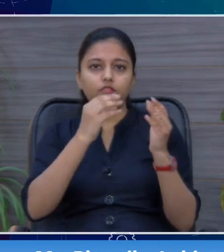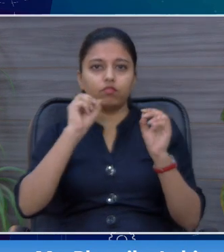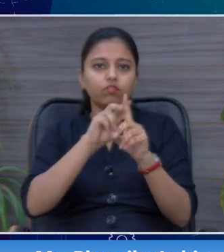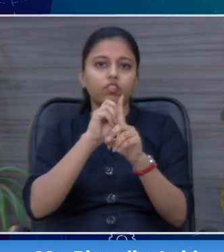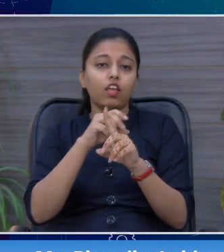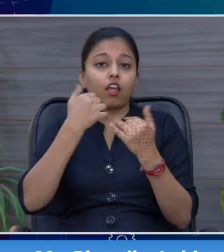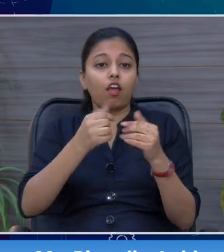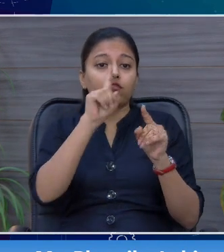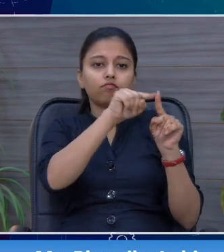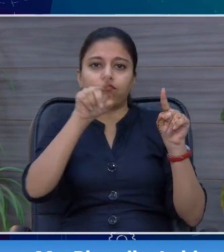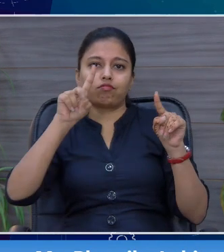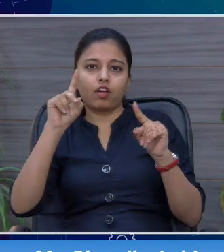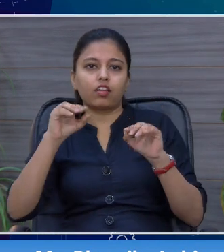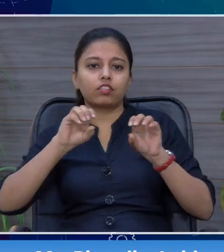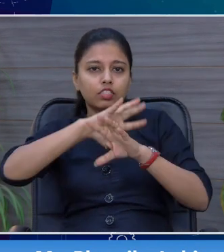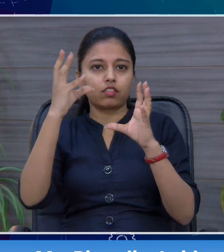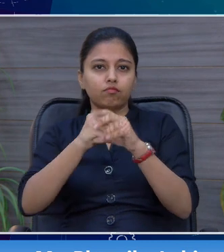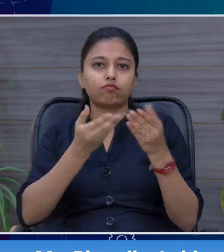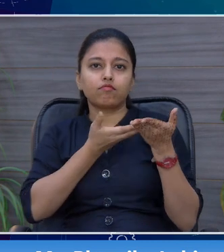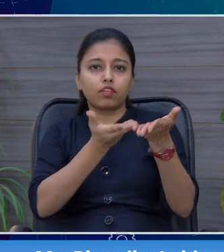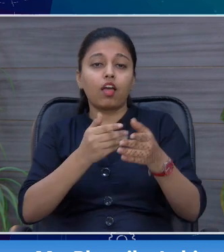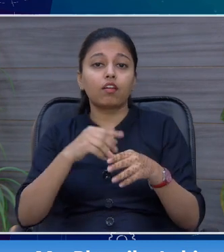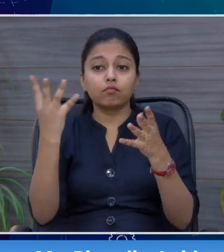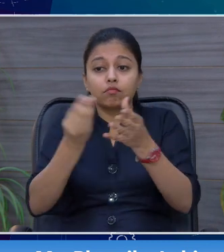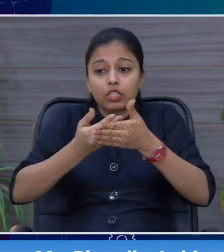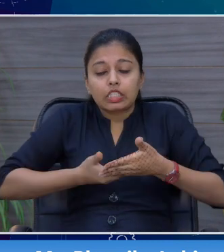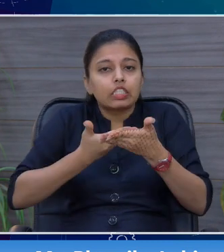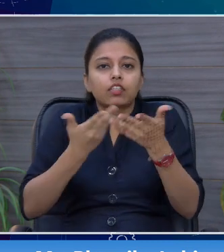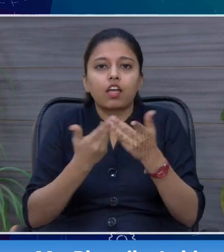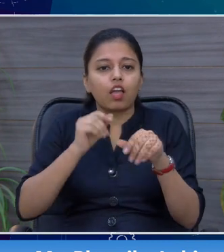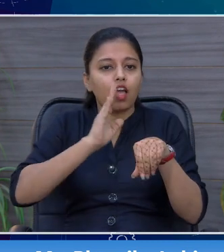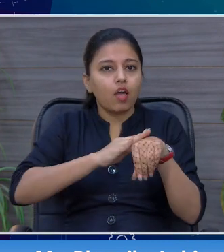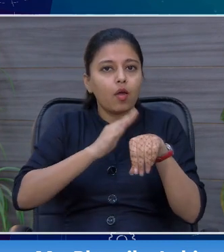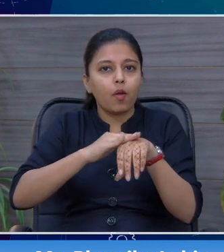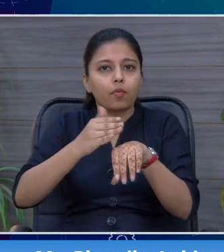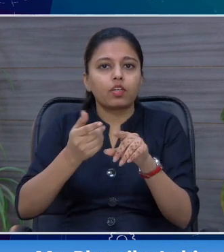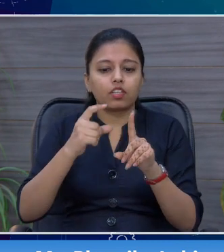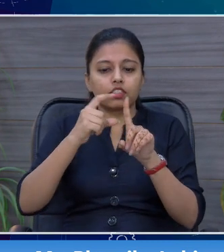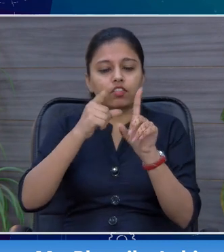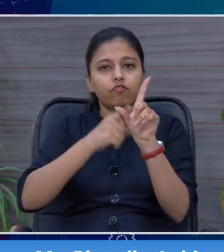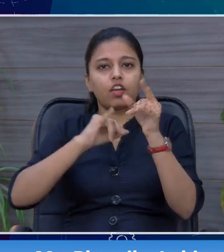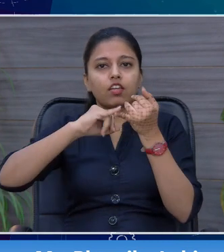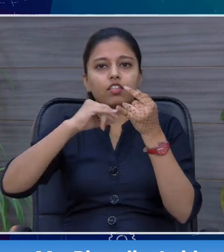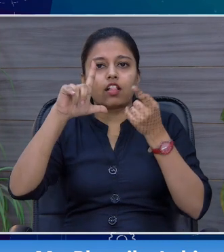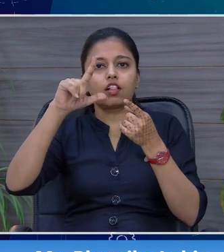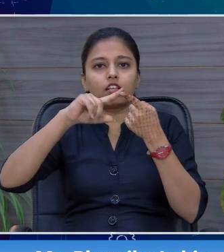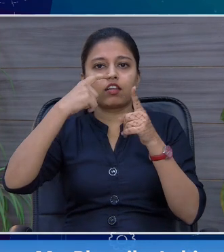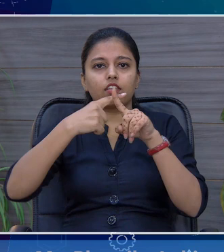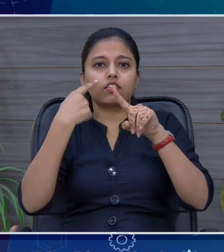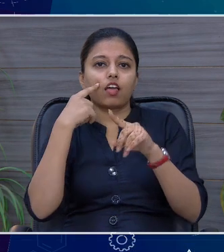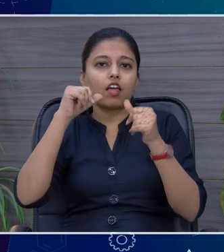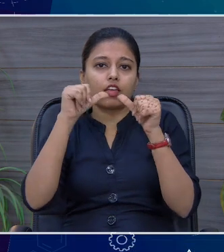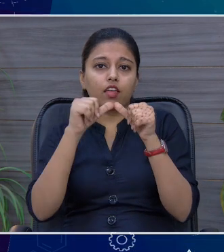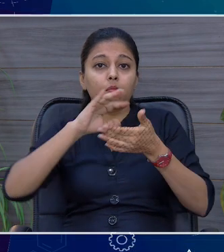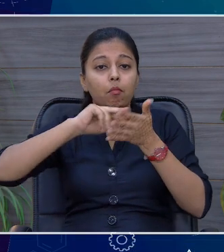आपके समक्ष प्रस्तुत है अपनी एक खास पेशकश लेकर जिसका नाम है एक्सपीरियंसेज विद् डिसलेक्सिया यानि की अप पठन